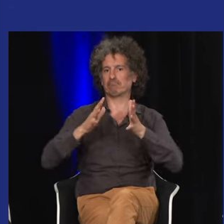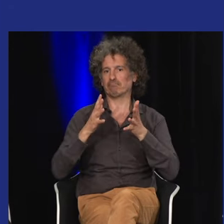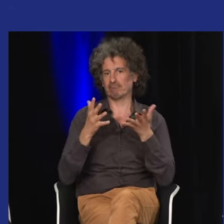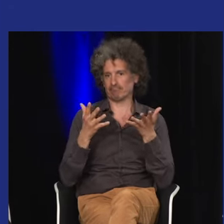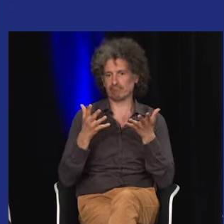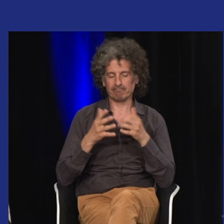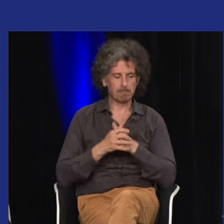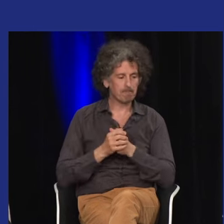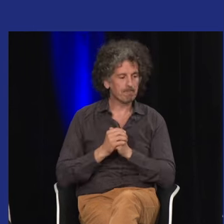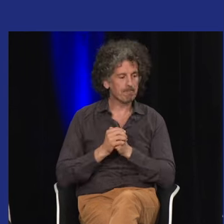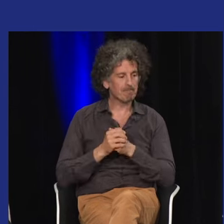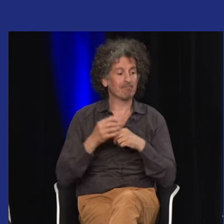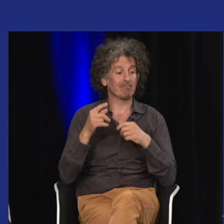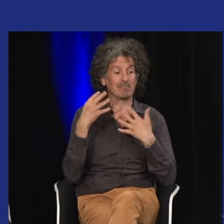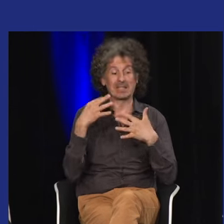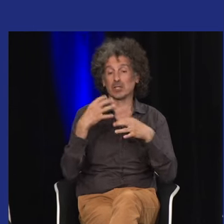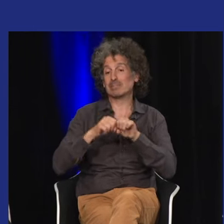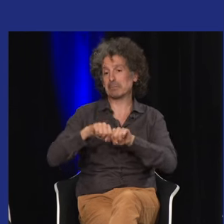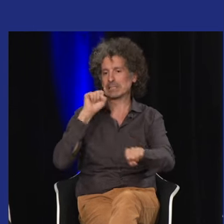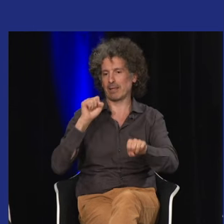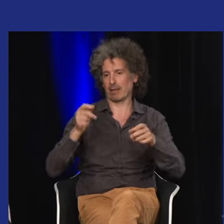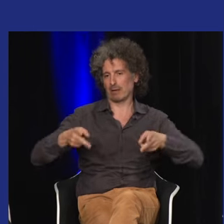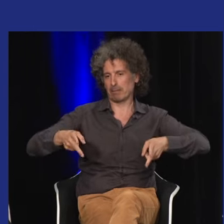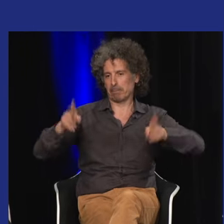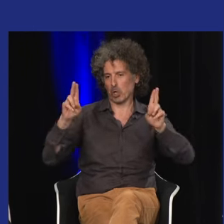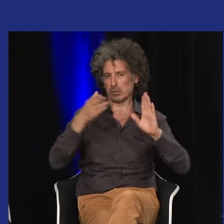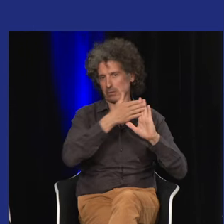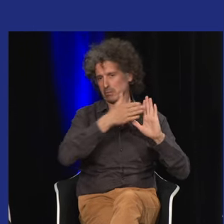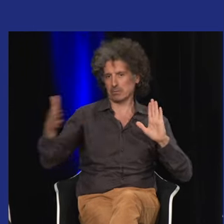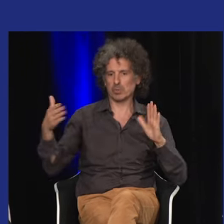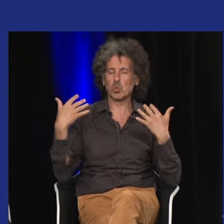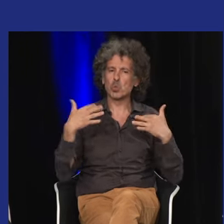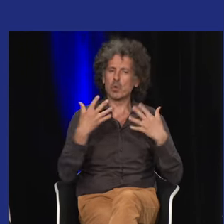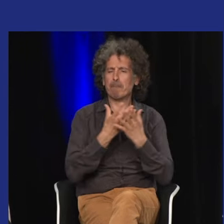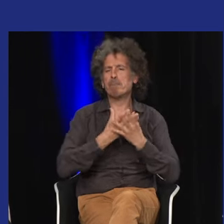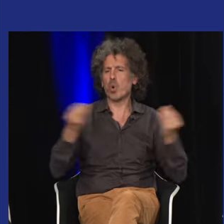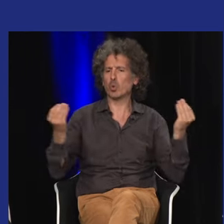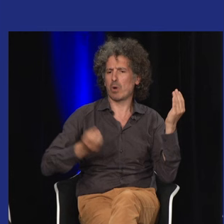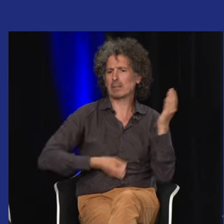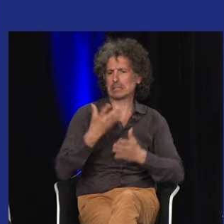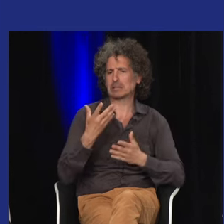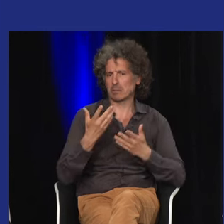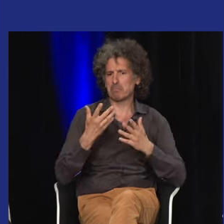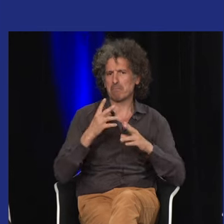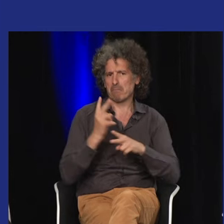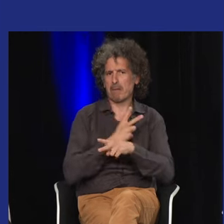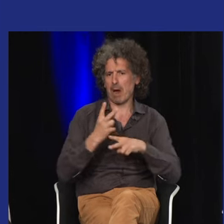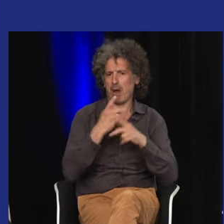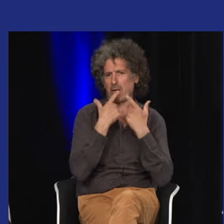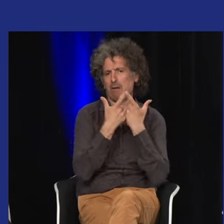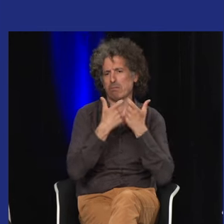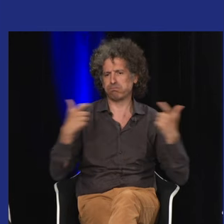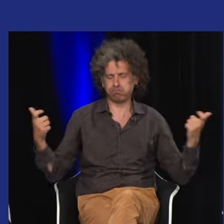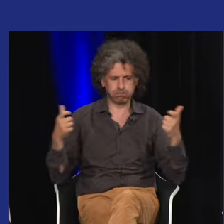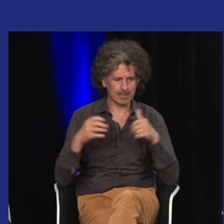émerger et où la langue des signes commence à prendre une vraie place. C'est le 19e siècle. Et il y a énormément